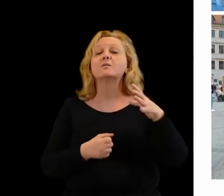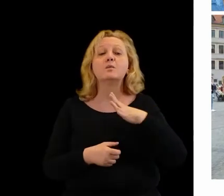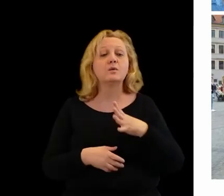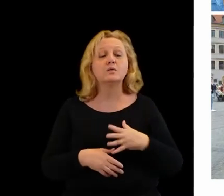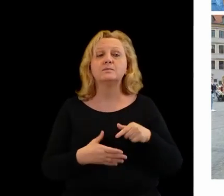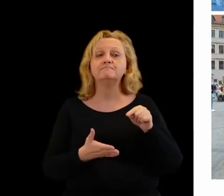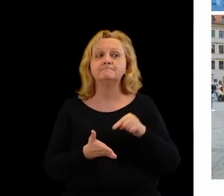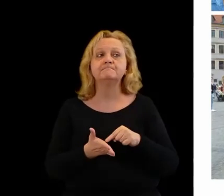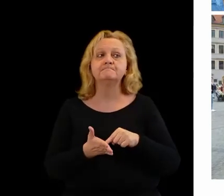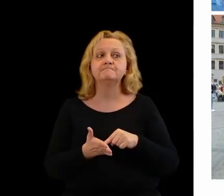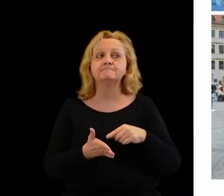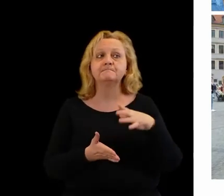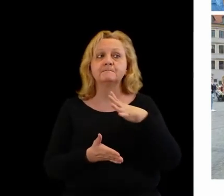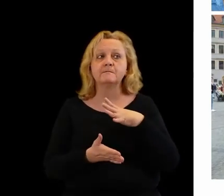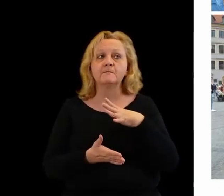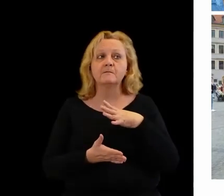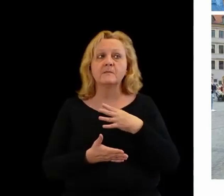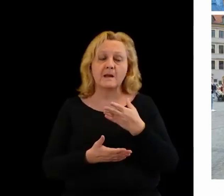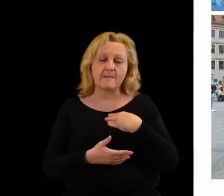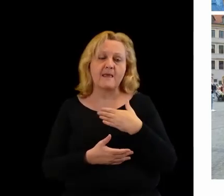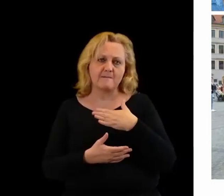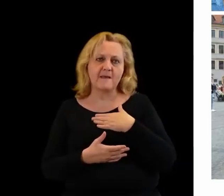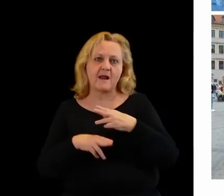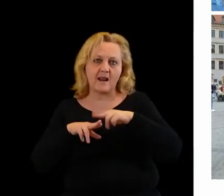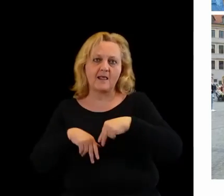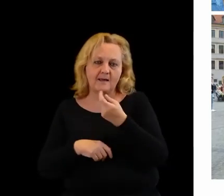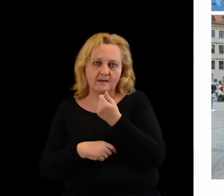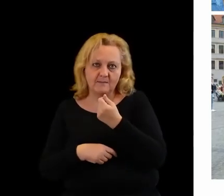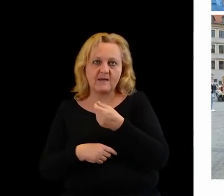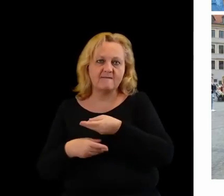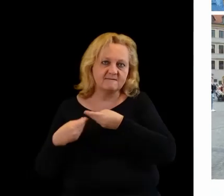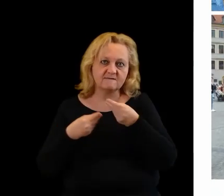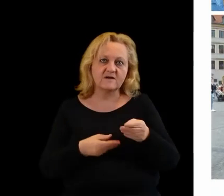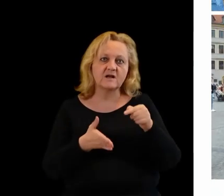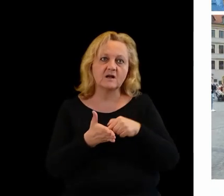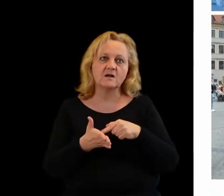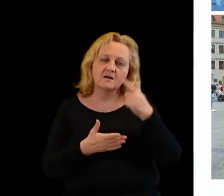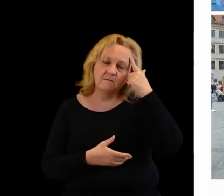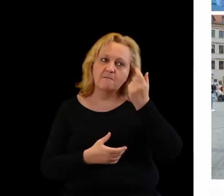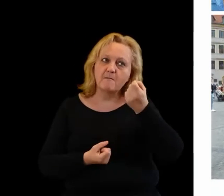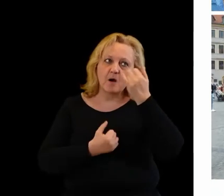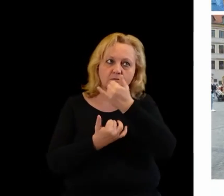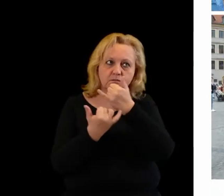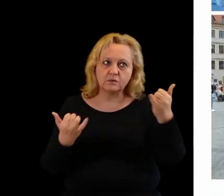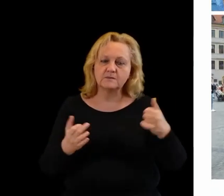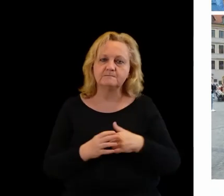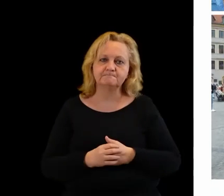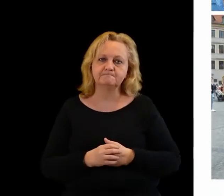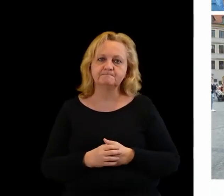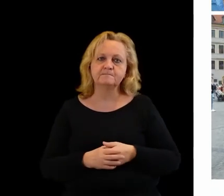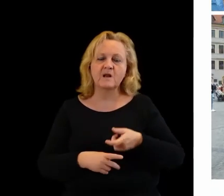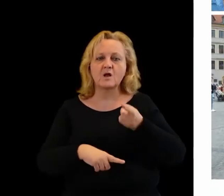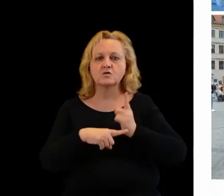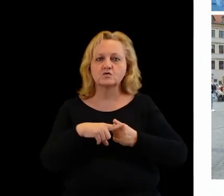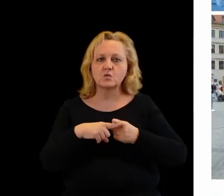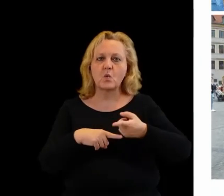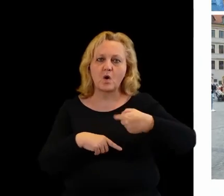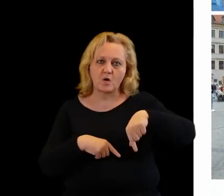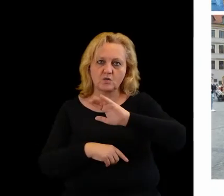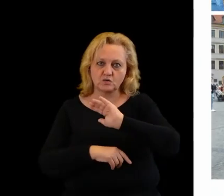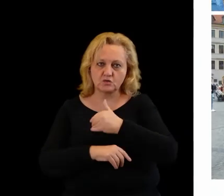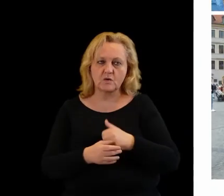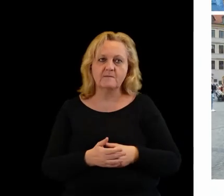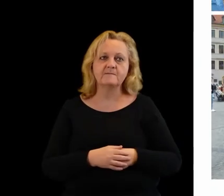mieliśmy jakiś taki fundusz na finansowanie inicjatyw członków tej